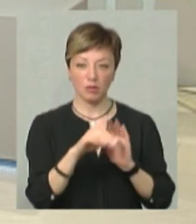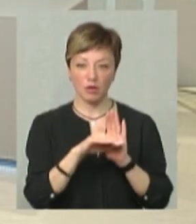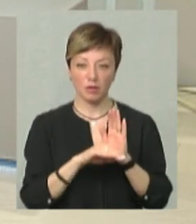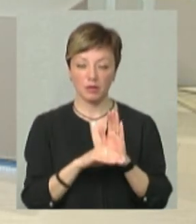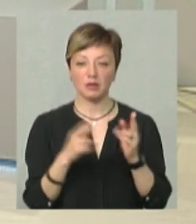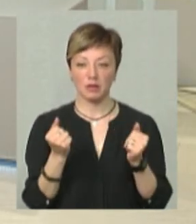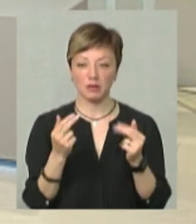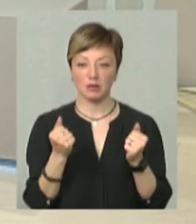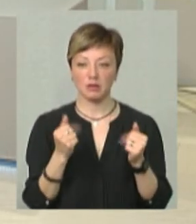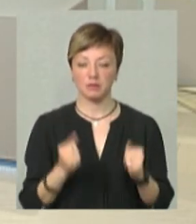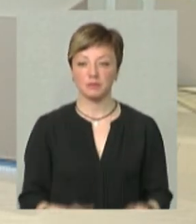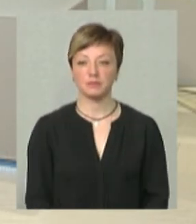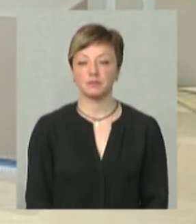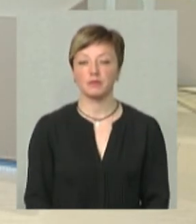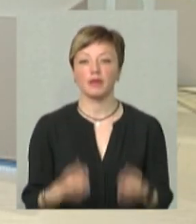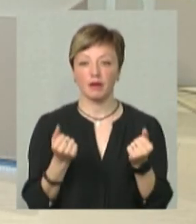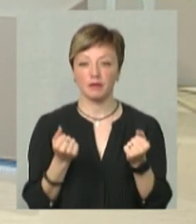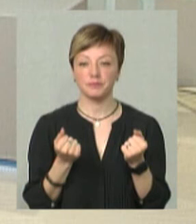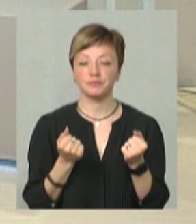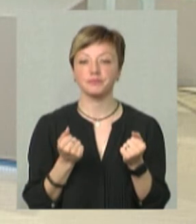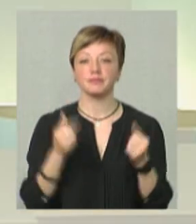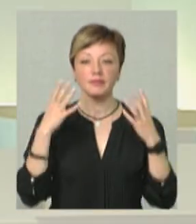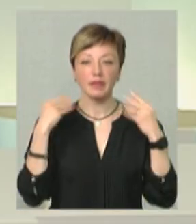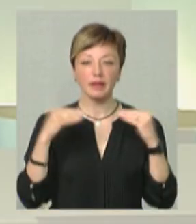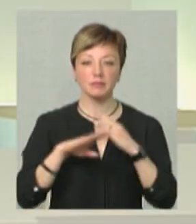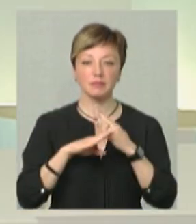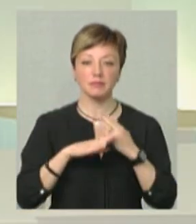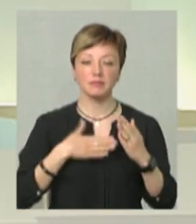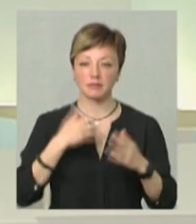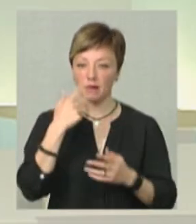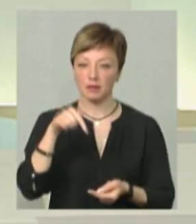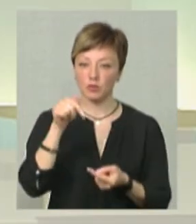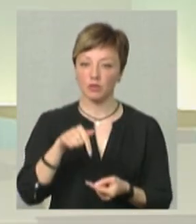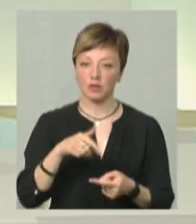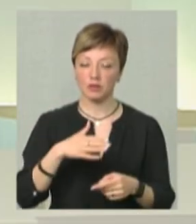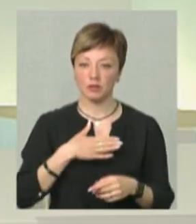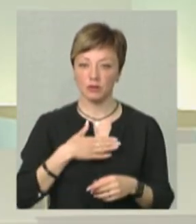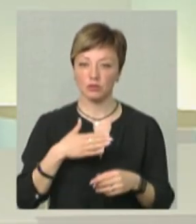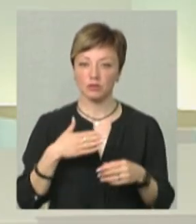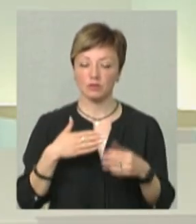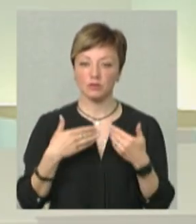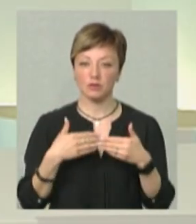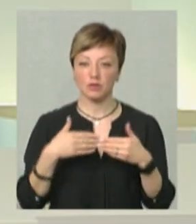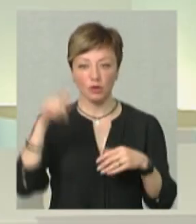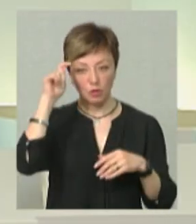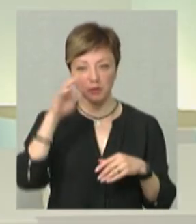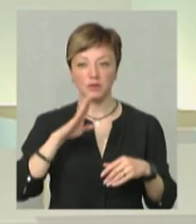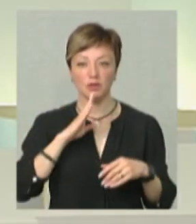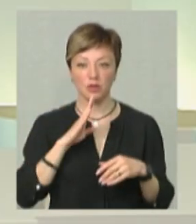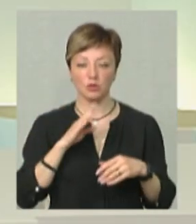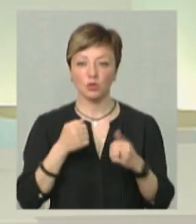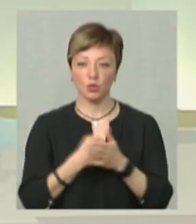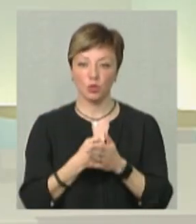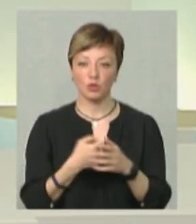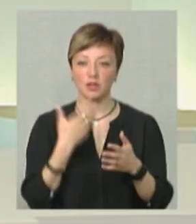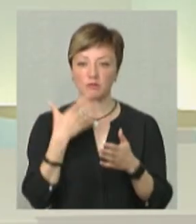програму? Так, так, так. По суті, нідерландці допоможуть нам адаптувати от наших хлопців, дівчат,